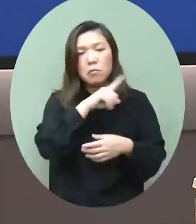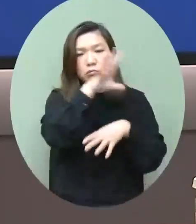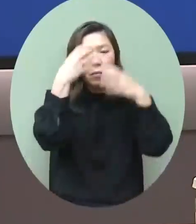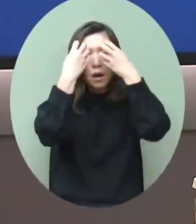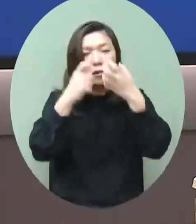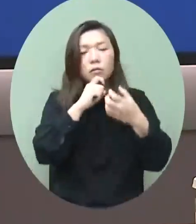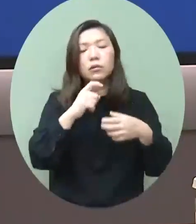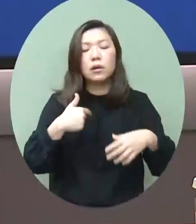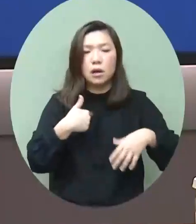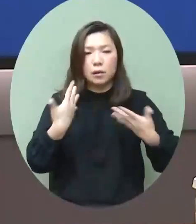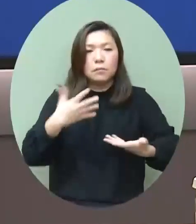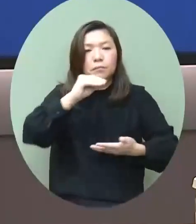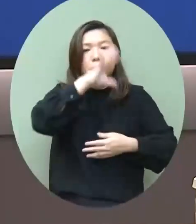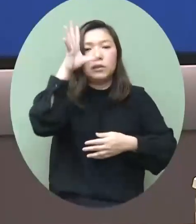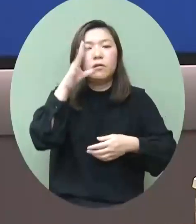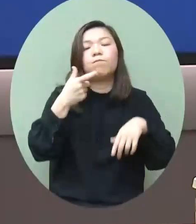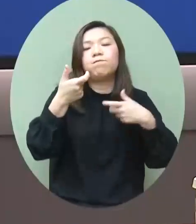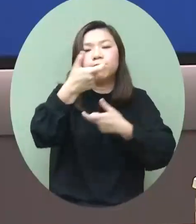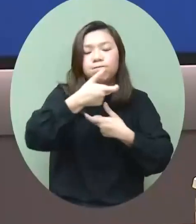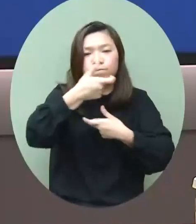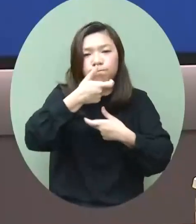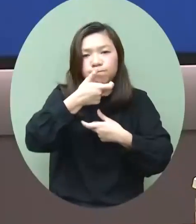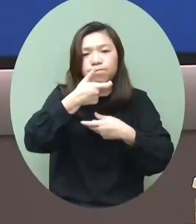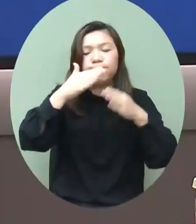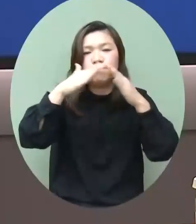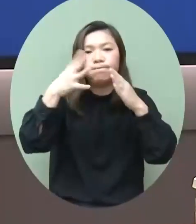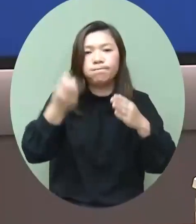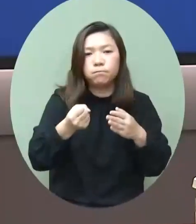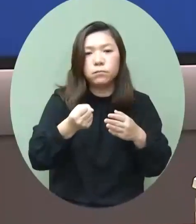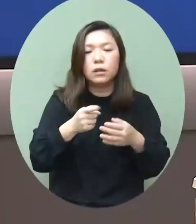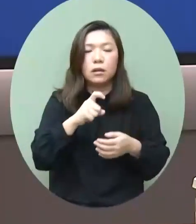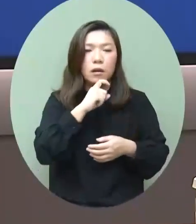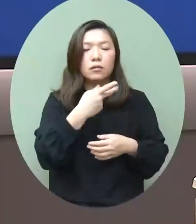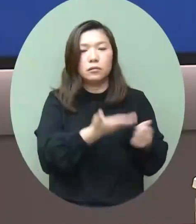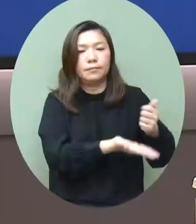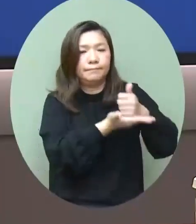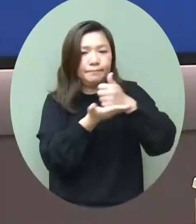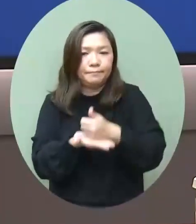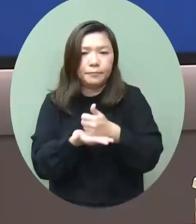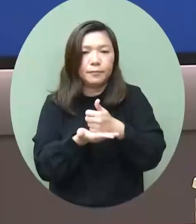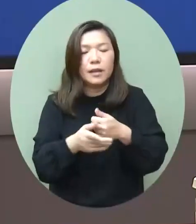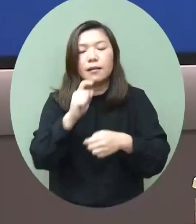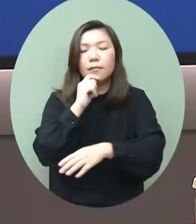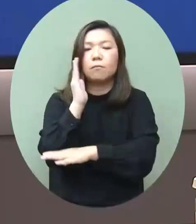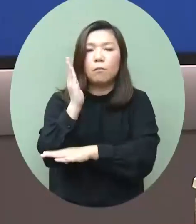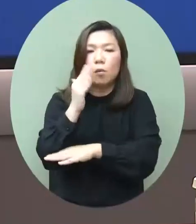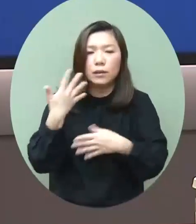我就聯同財經事務及庫務局局長跟大家說說這個情況